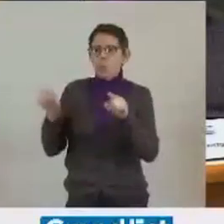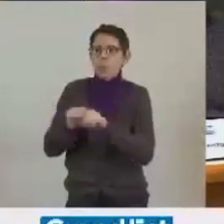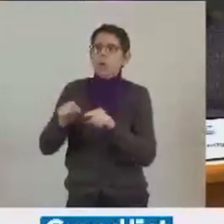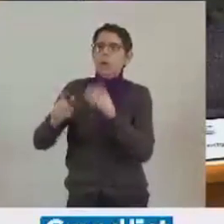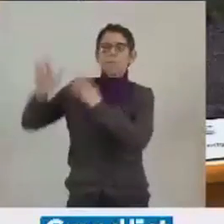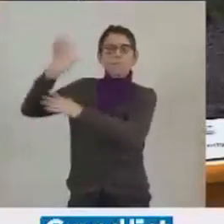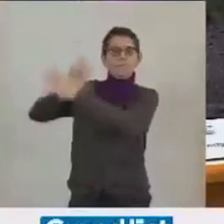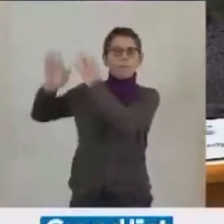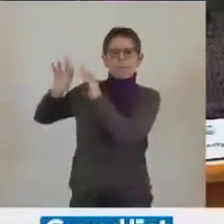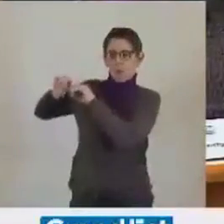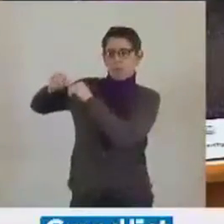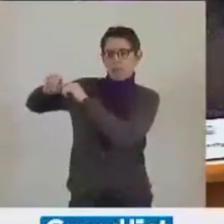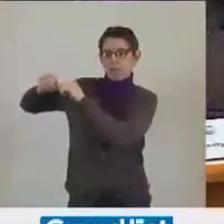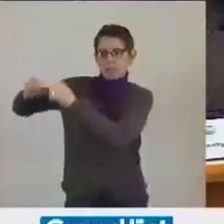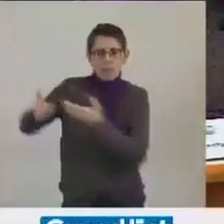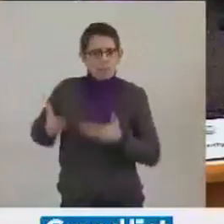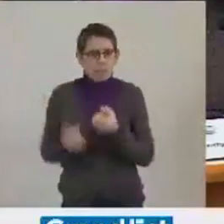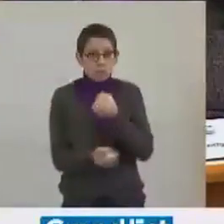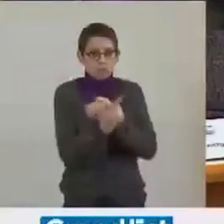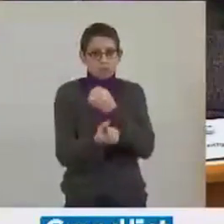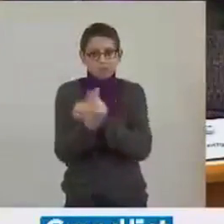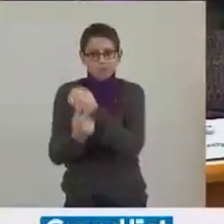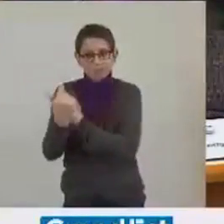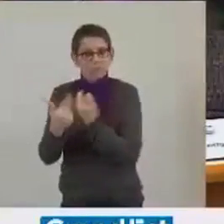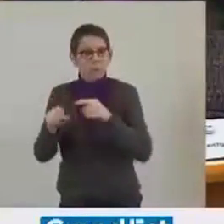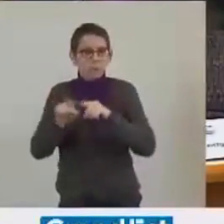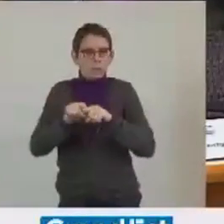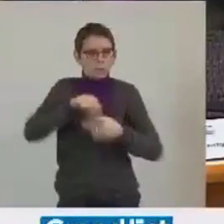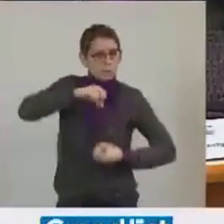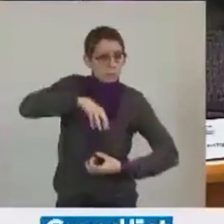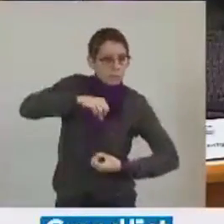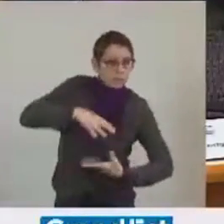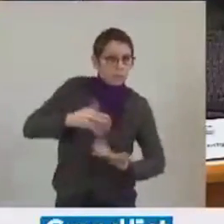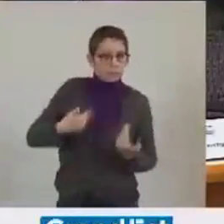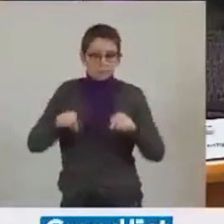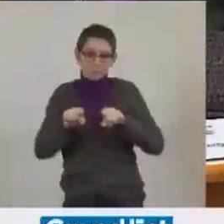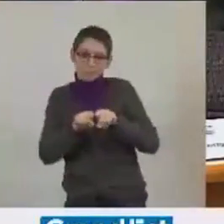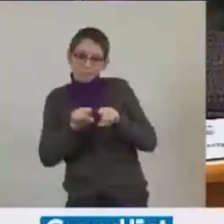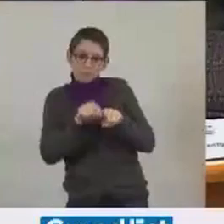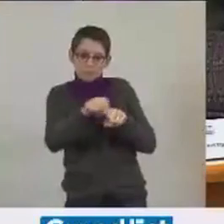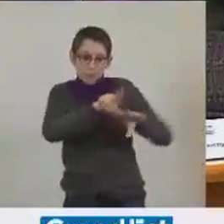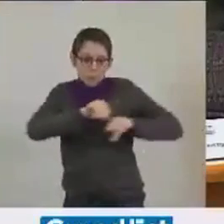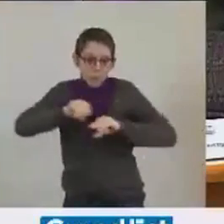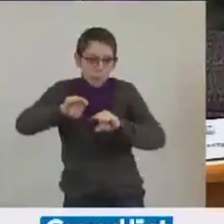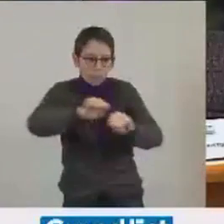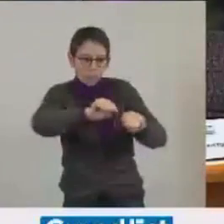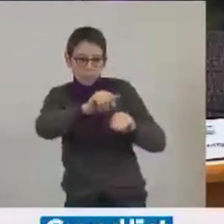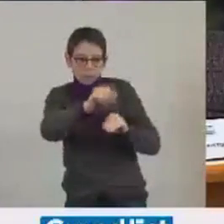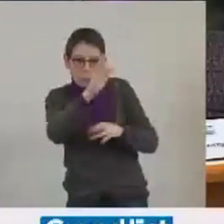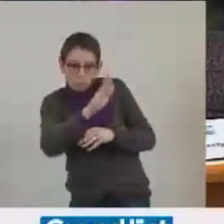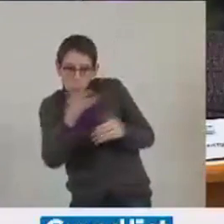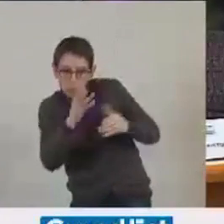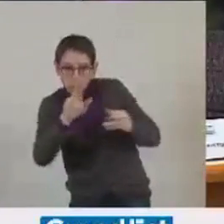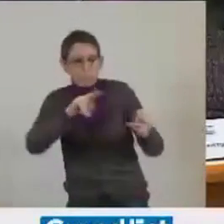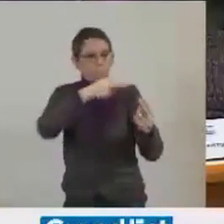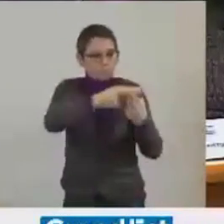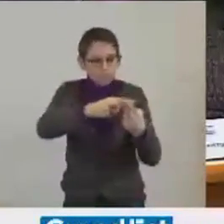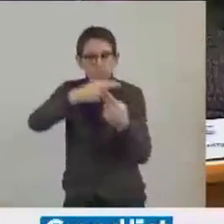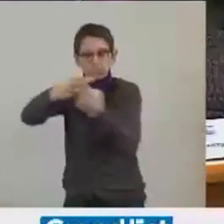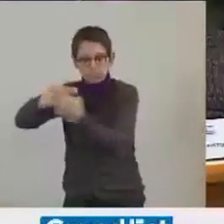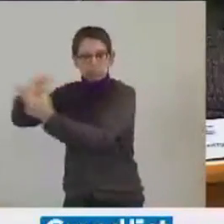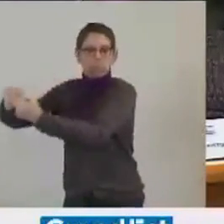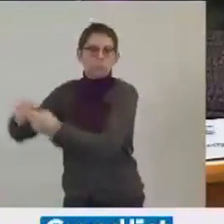imaginer de nouvelles actions, innover, expérimenter, et répondre ainsi aux besoins de l'ensemble de notre communauté d'Esta. Nous